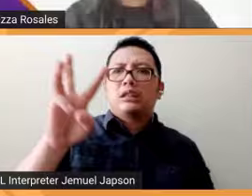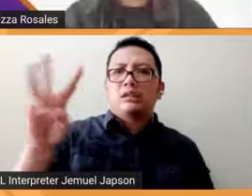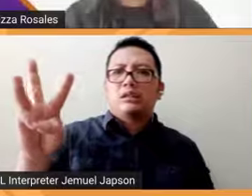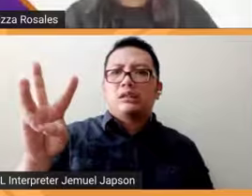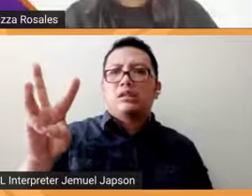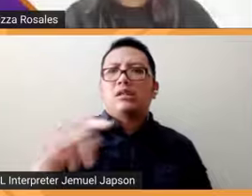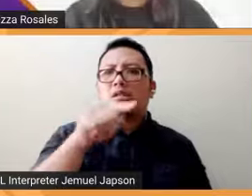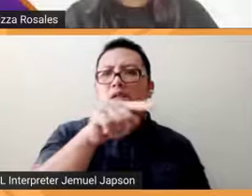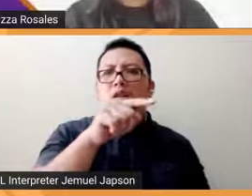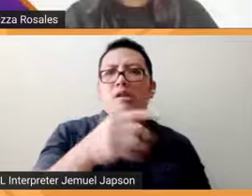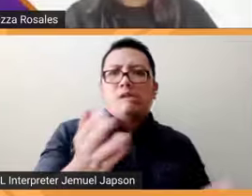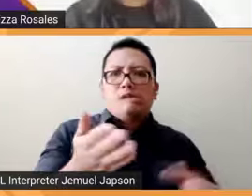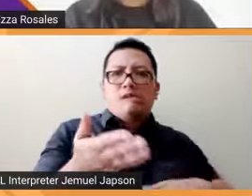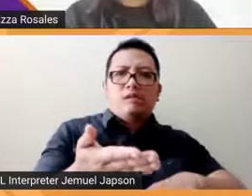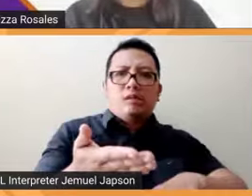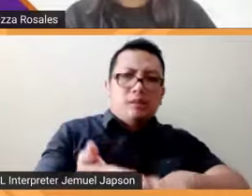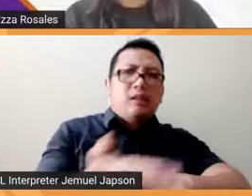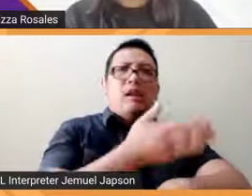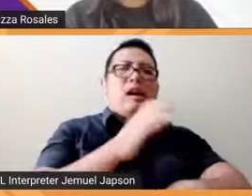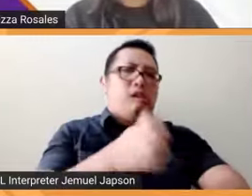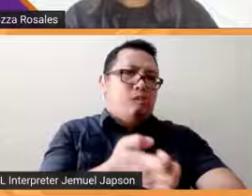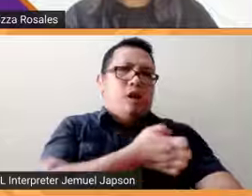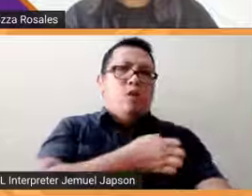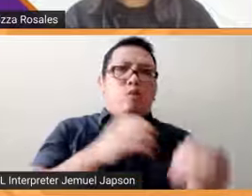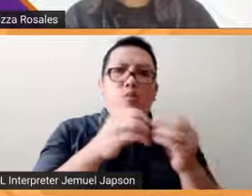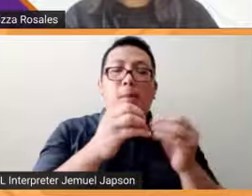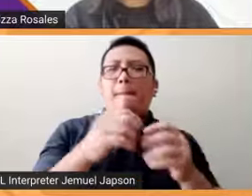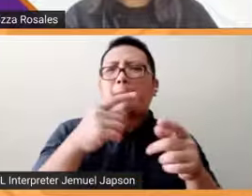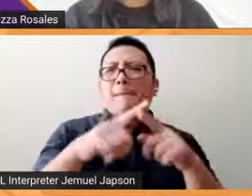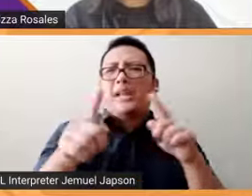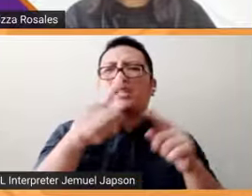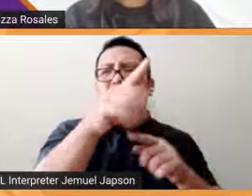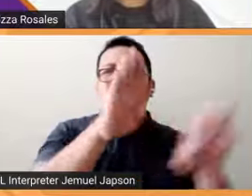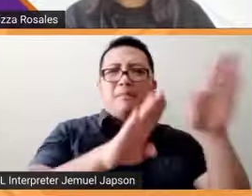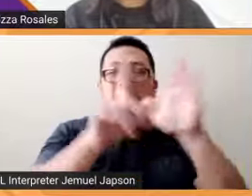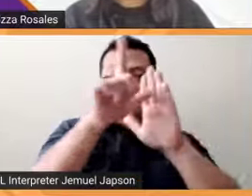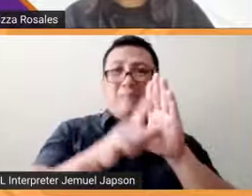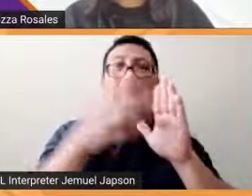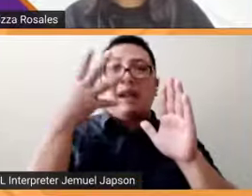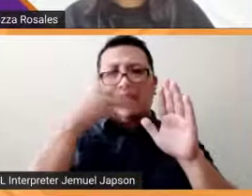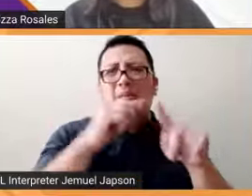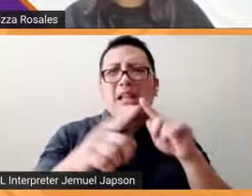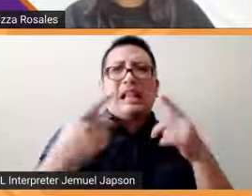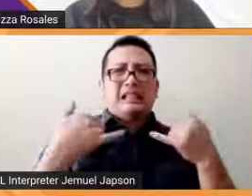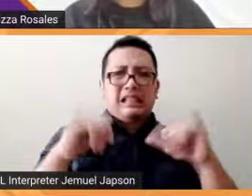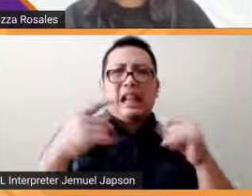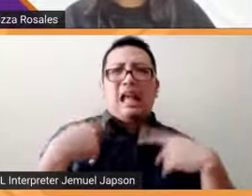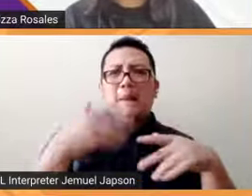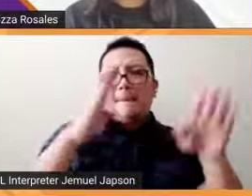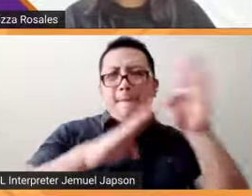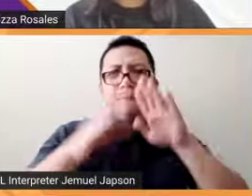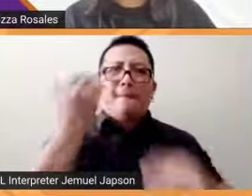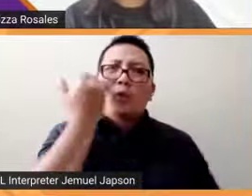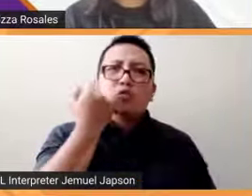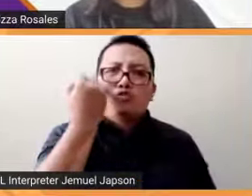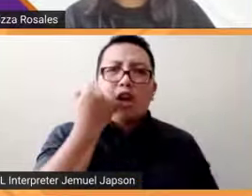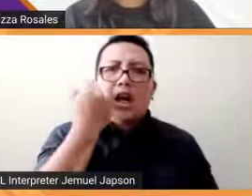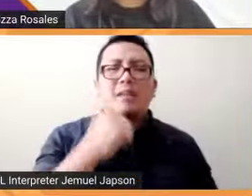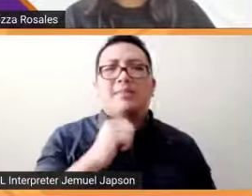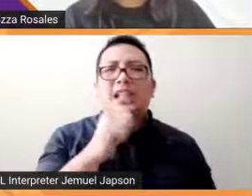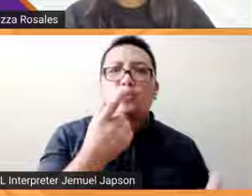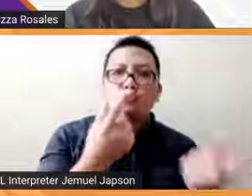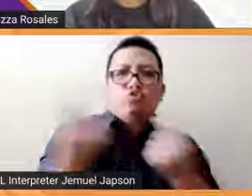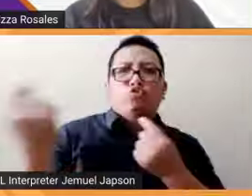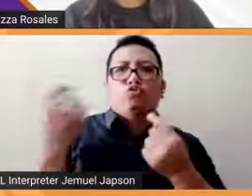maganda yung batas pero may mga goals kasi at hindi kasi siya ganong na implement ng mabuti so kailangan